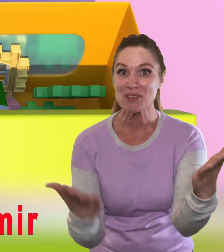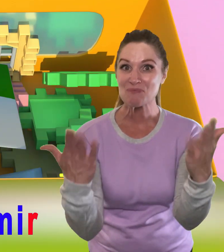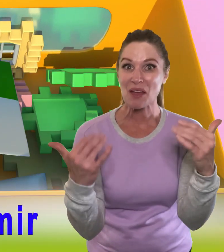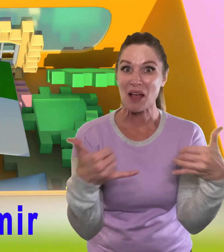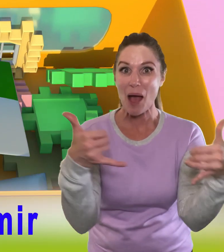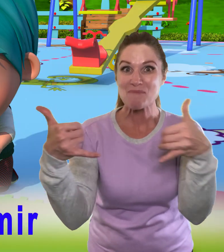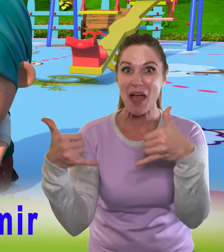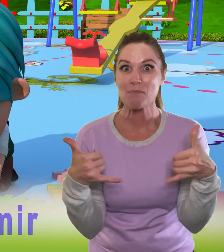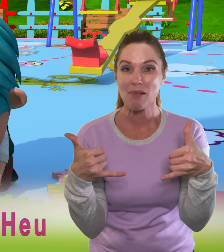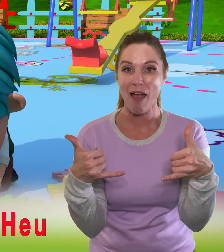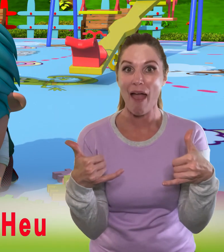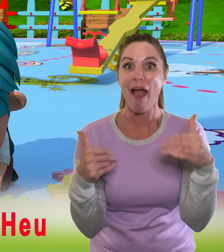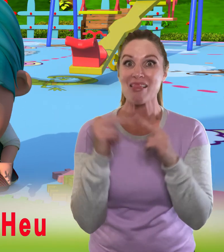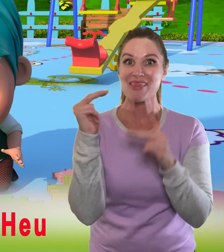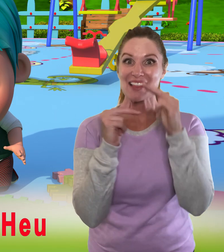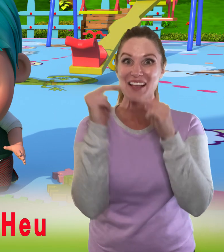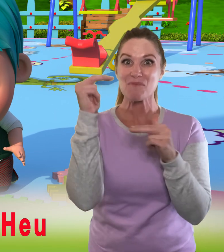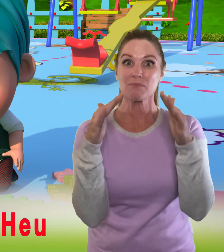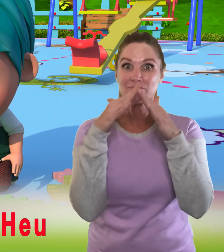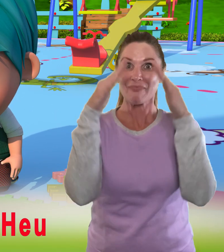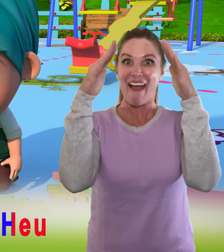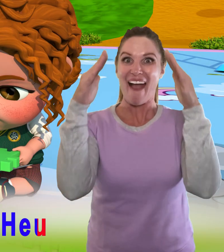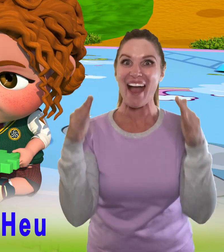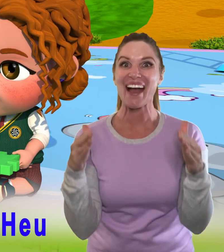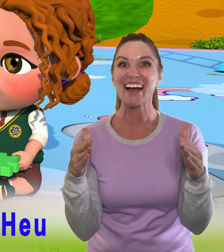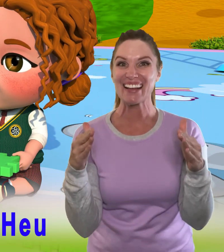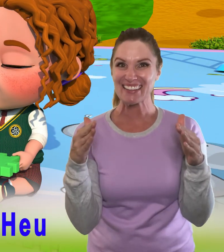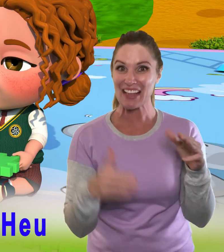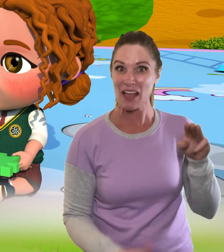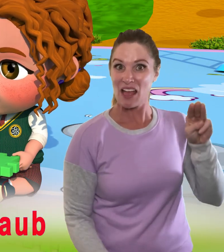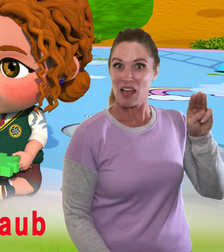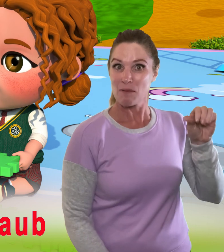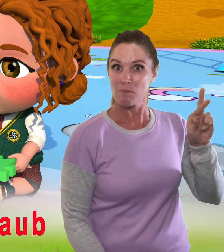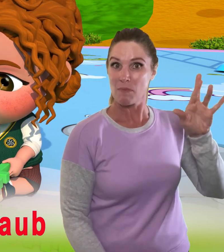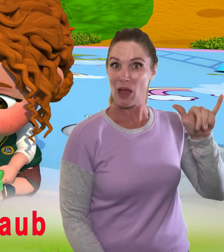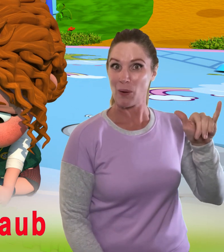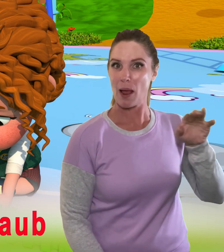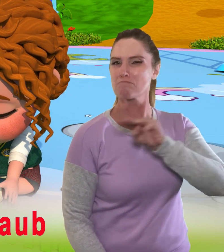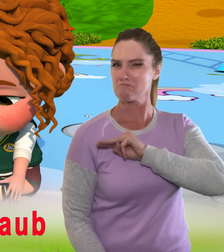hey, spiel mit mir Bauen wir ein Haus aus Heu